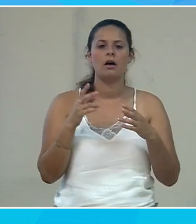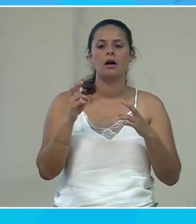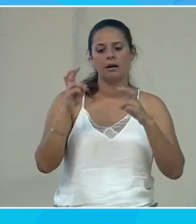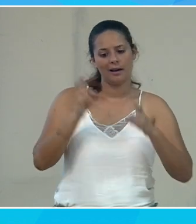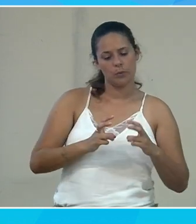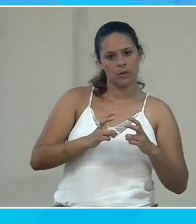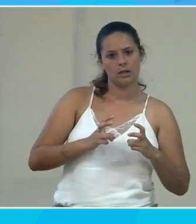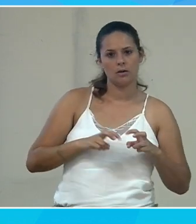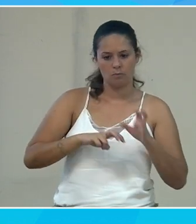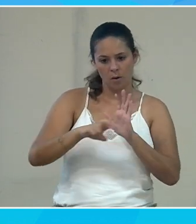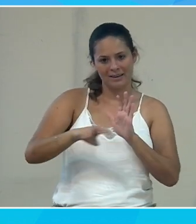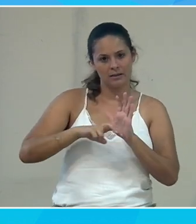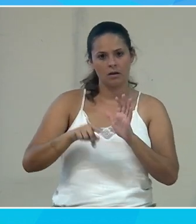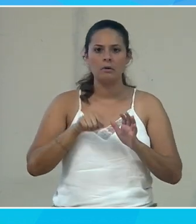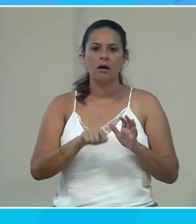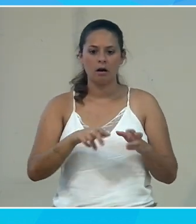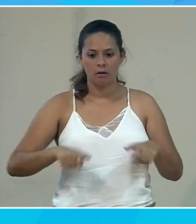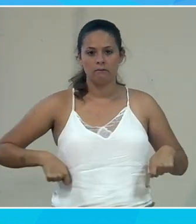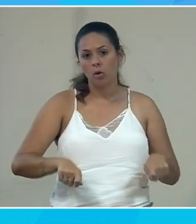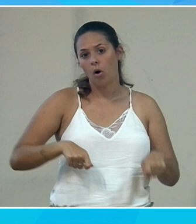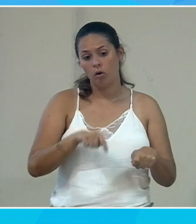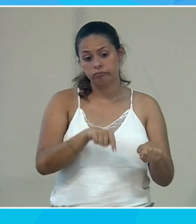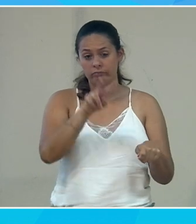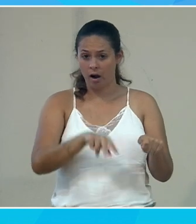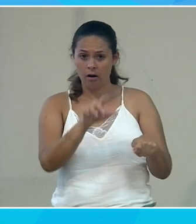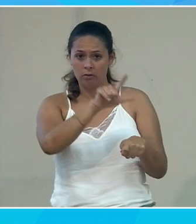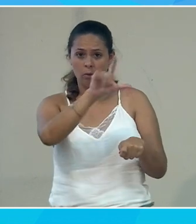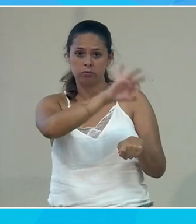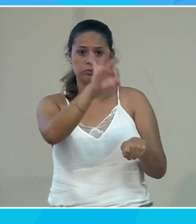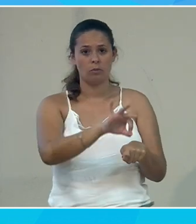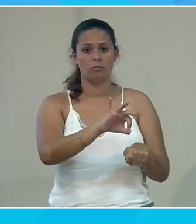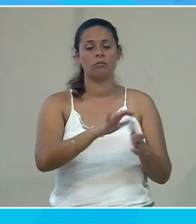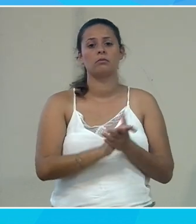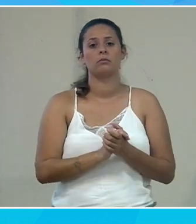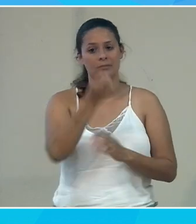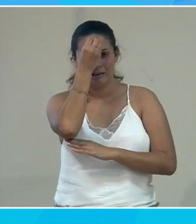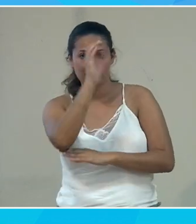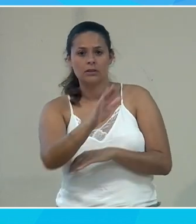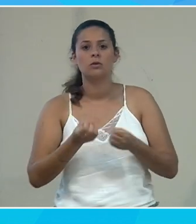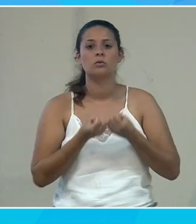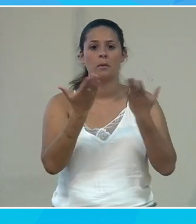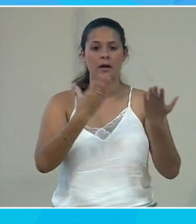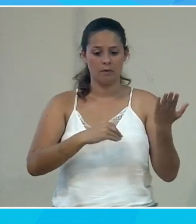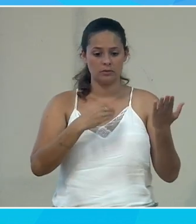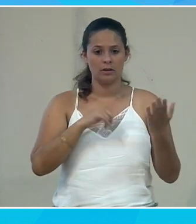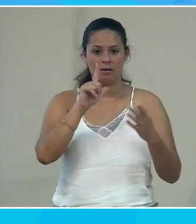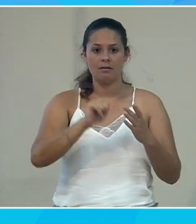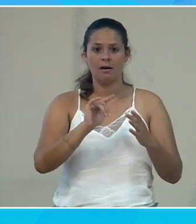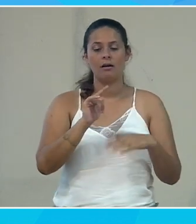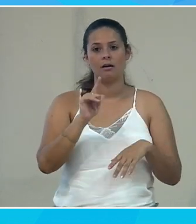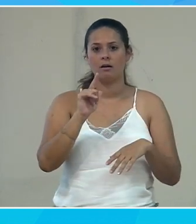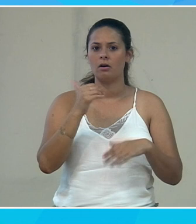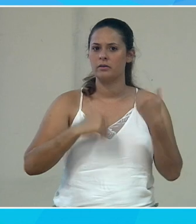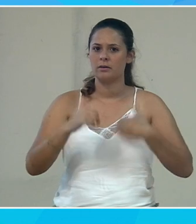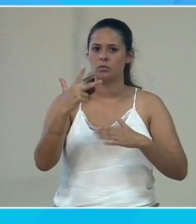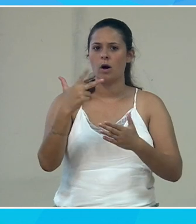mais le handicap en fauteuil roulant, c'est 2%. Si on se pose la question aussi, à votre avis, il y a combien de Français touchés par handicap ? 3